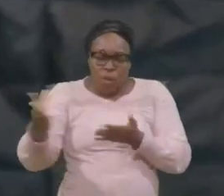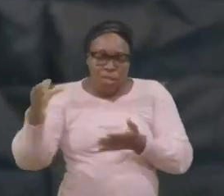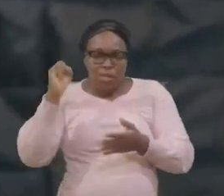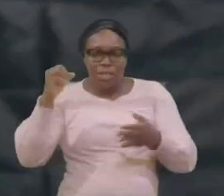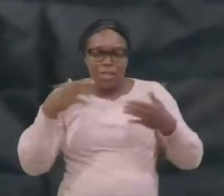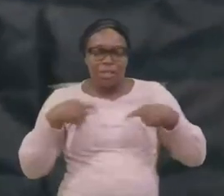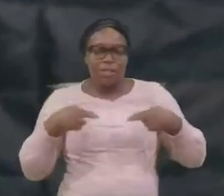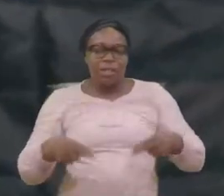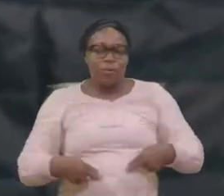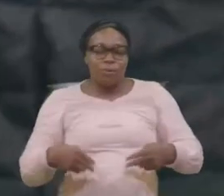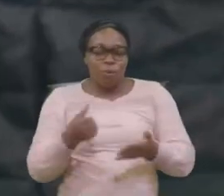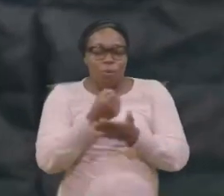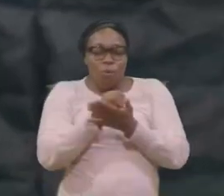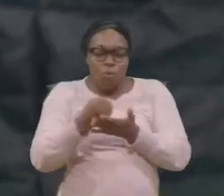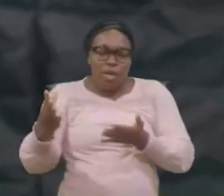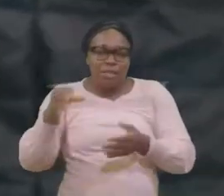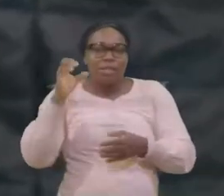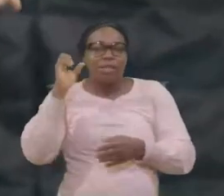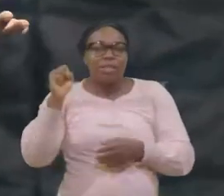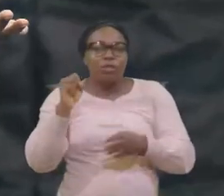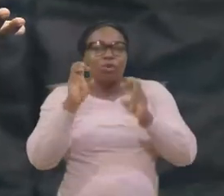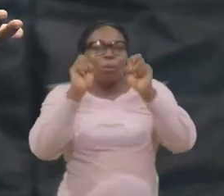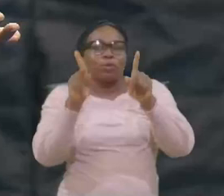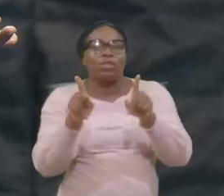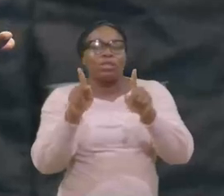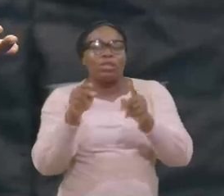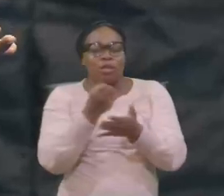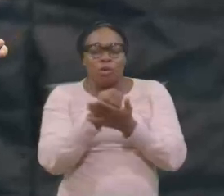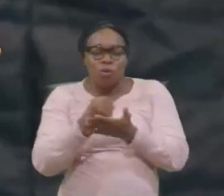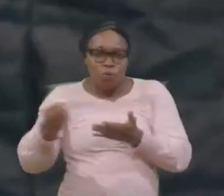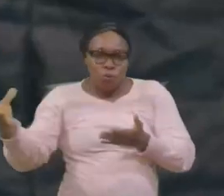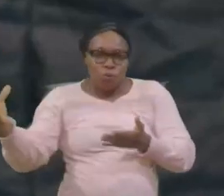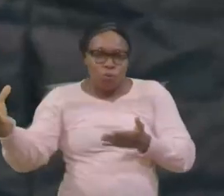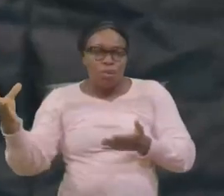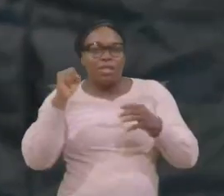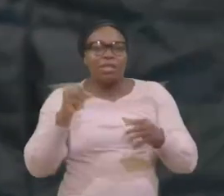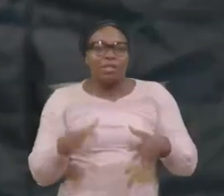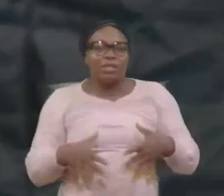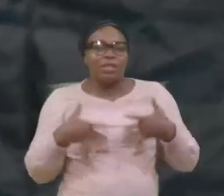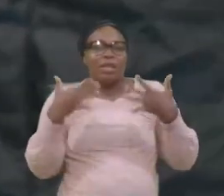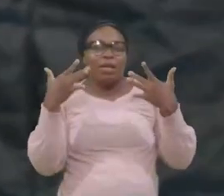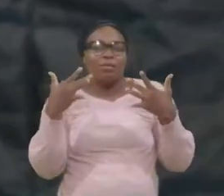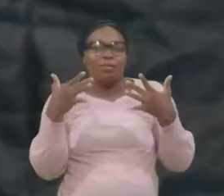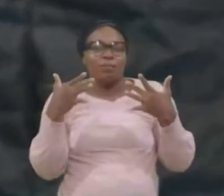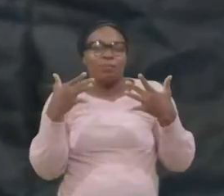a vidé sa santé vidé son argent vidé ses opportunités vidé sa vie